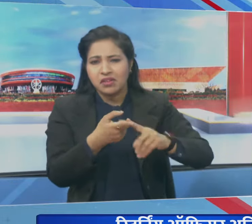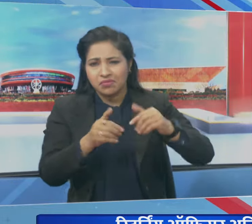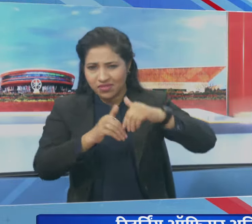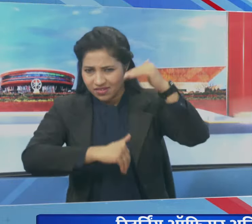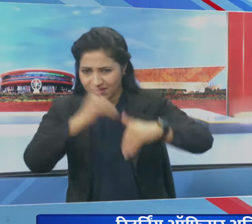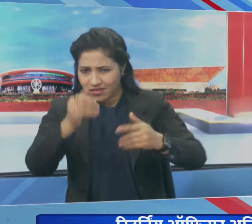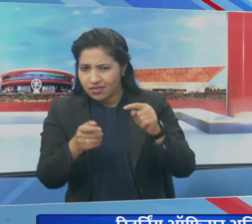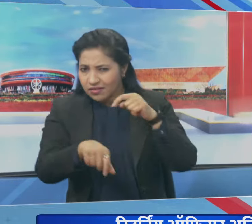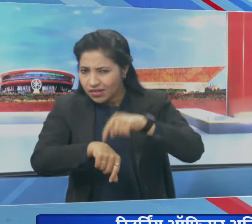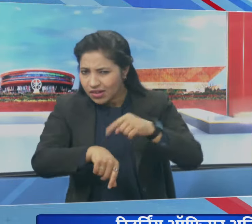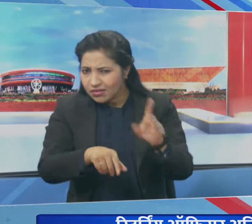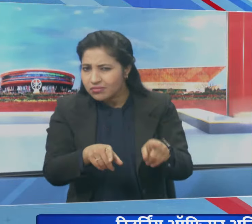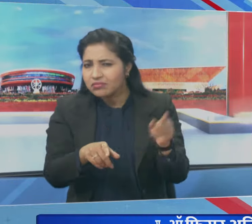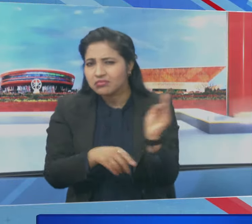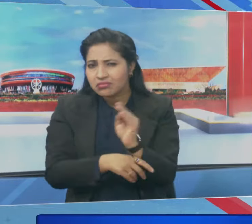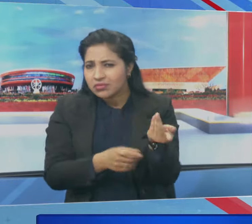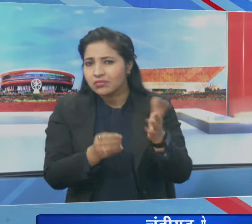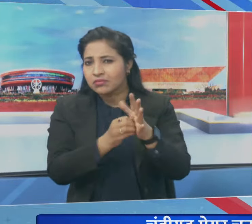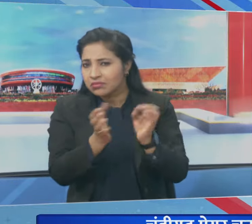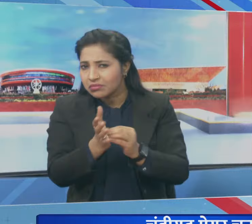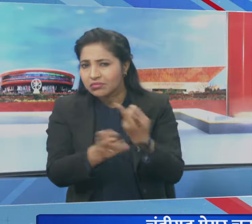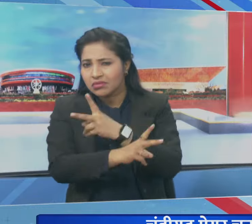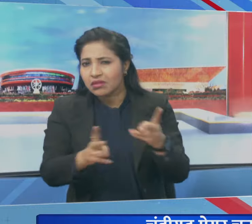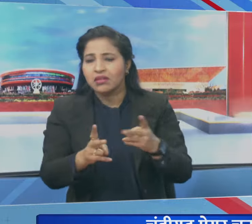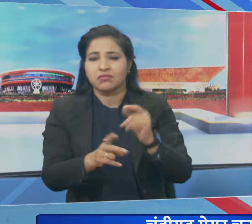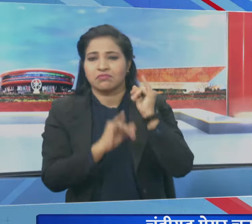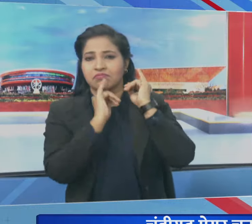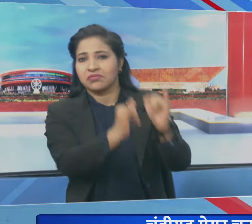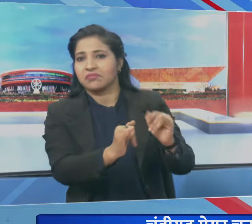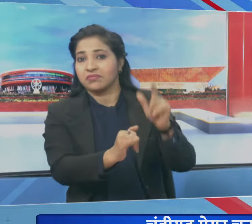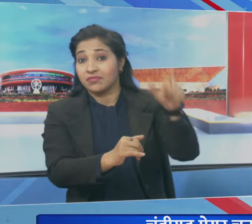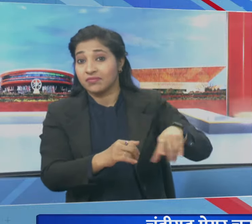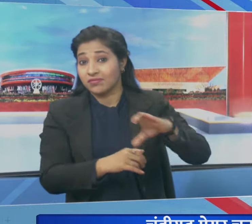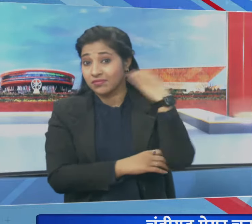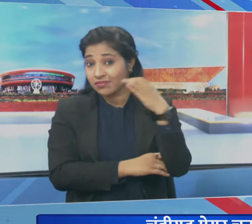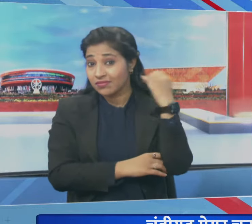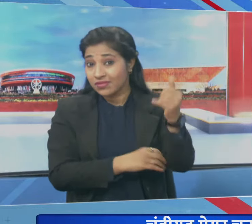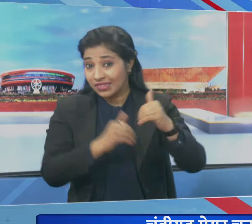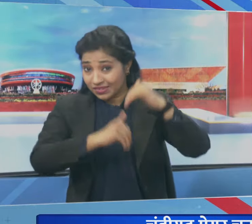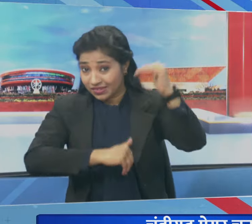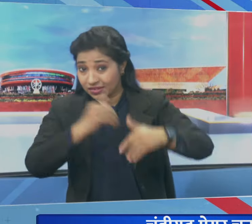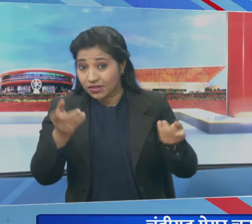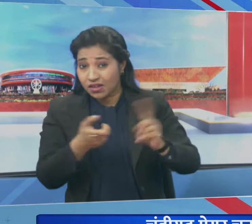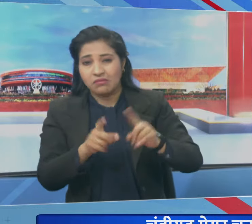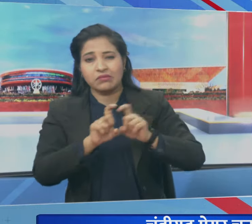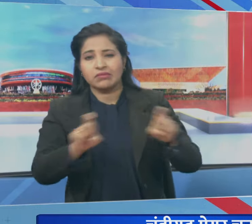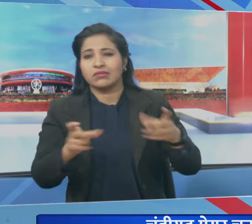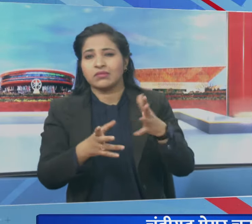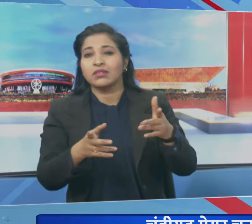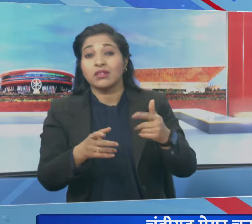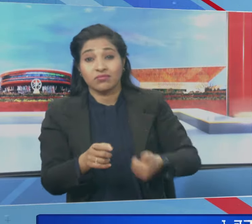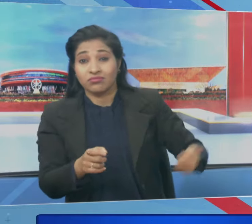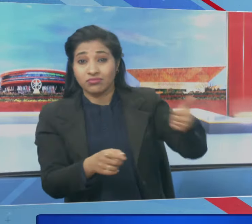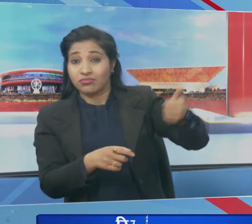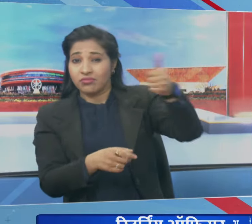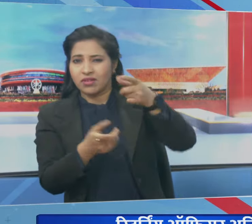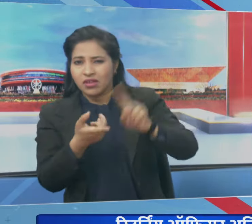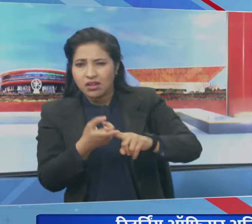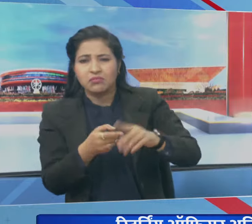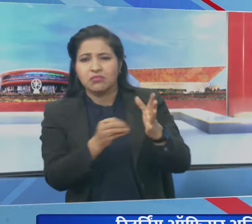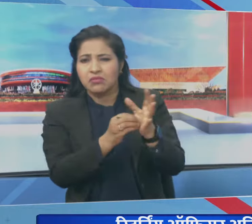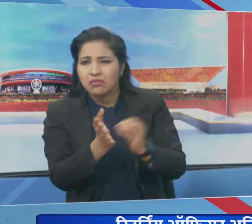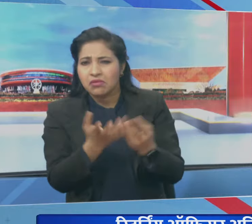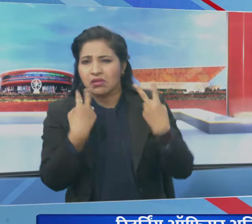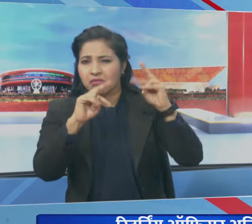दोखादड़ी और जालसाजी के आरोप लगाए थे चन्डिगर्ड मेर चुनाव में निर्वाचन अधिकारी की तरफ से धांदली के आरोप पर